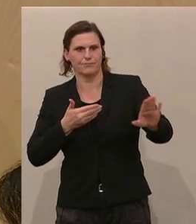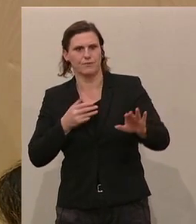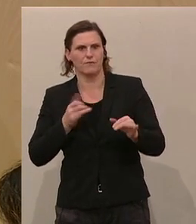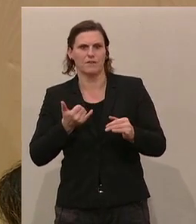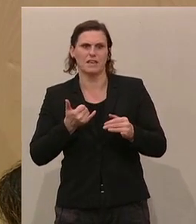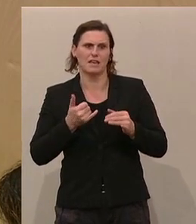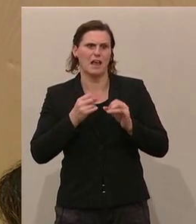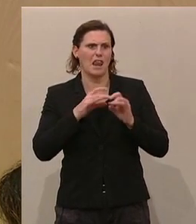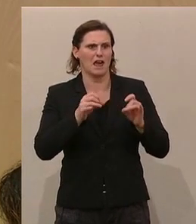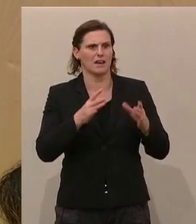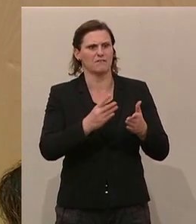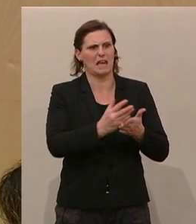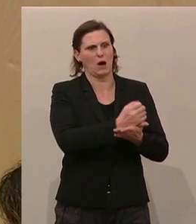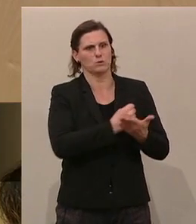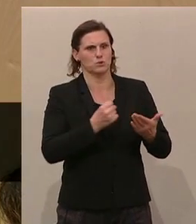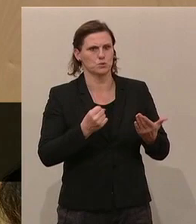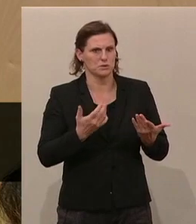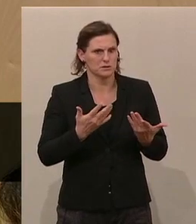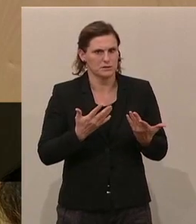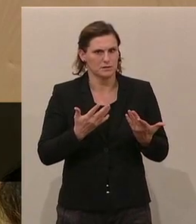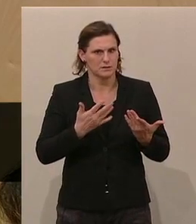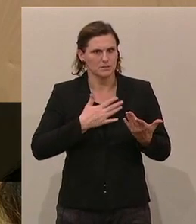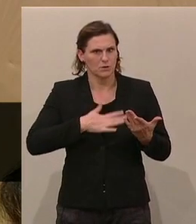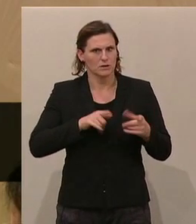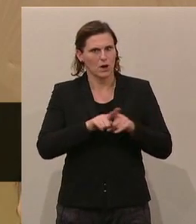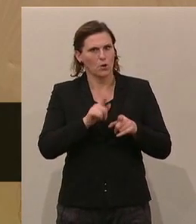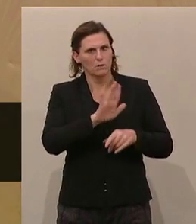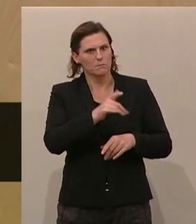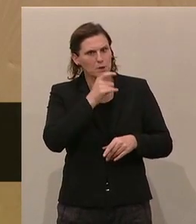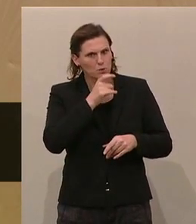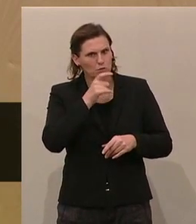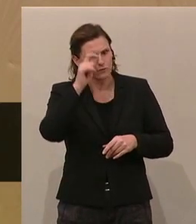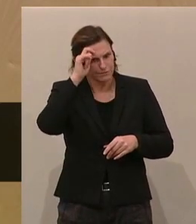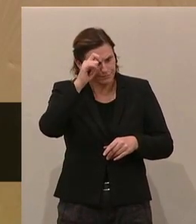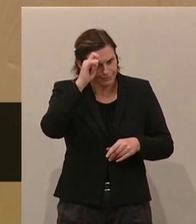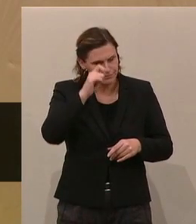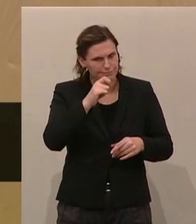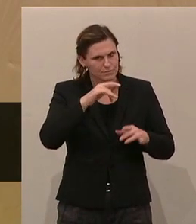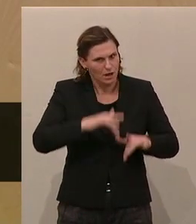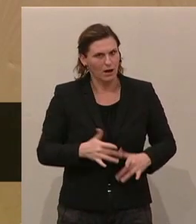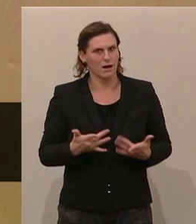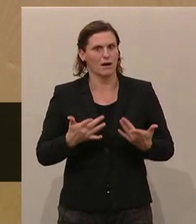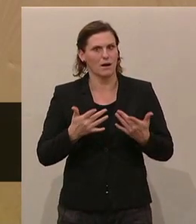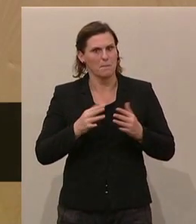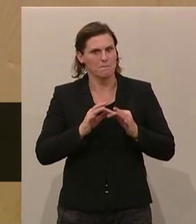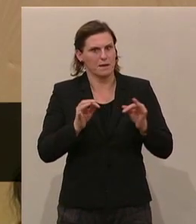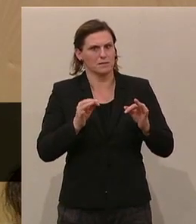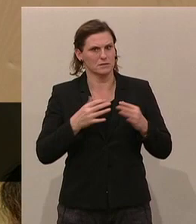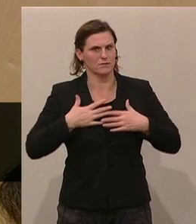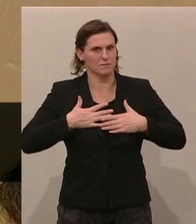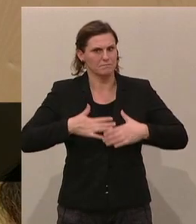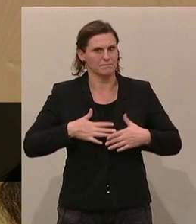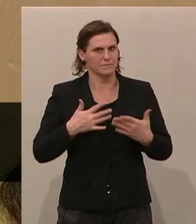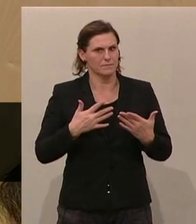dergleichen. Ich bin fest überzeugt, dass jeder, der den Beruf des Lehrers oder der Lehrerin eben ausübt, das mit bestmöglichem Wissen und